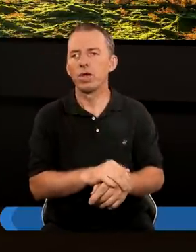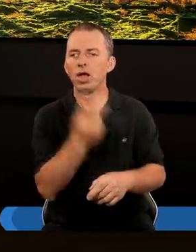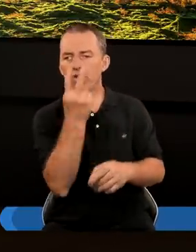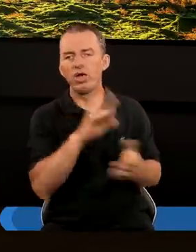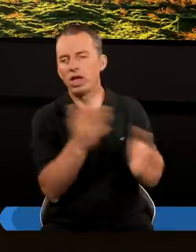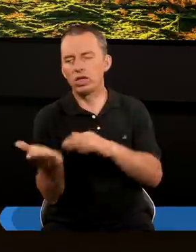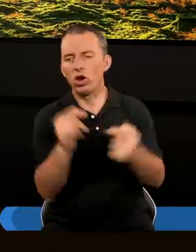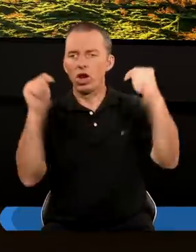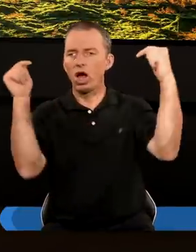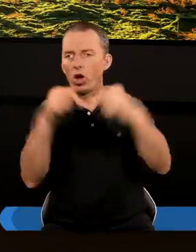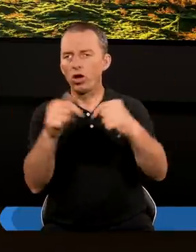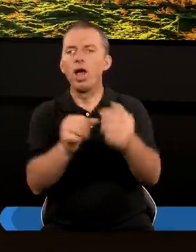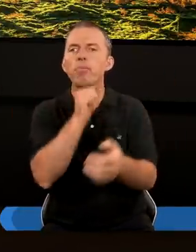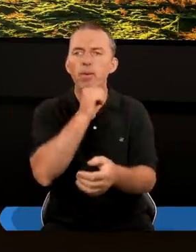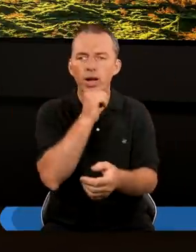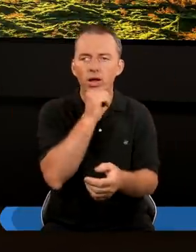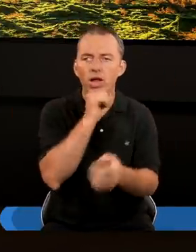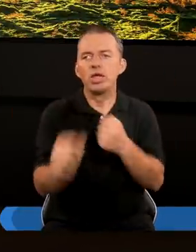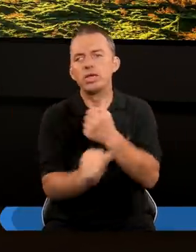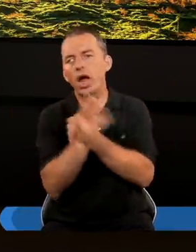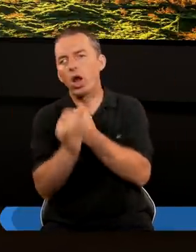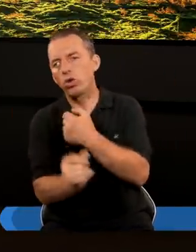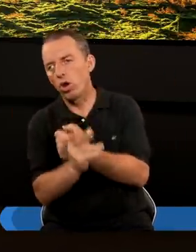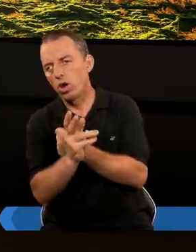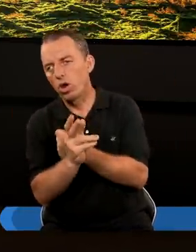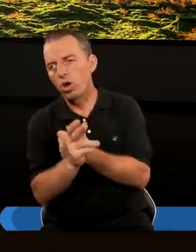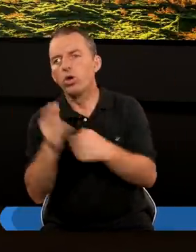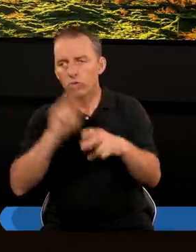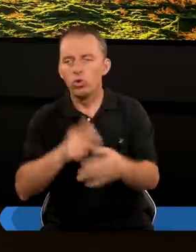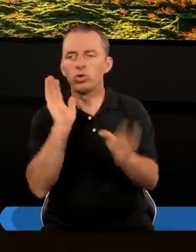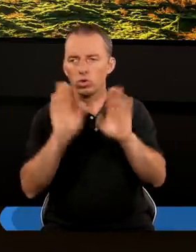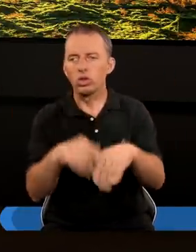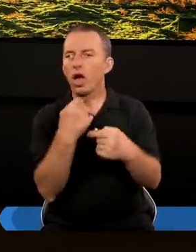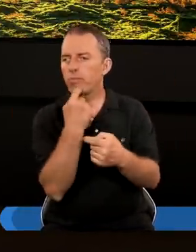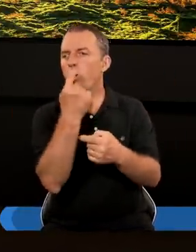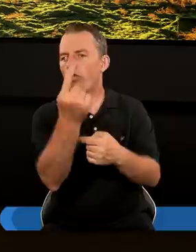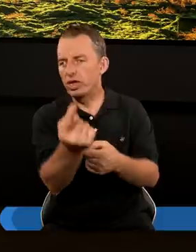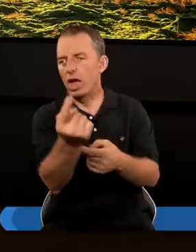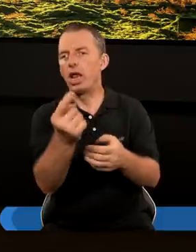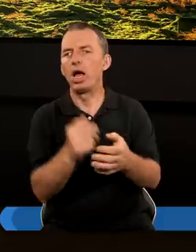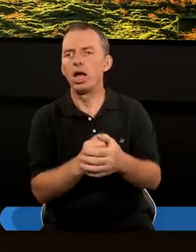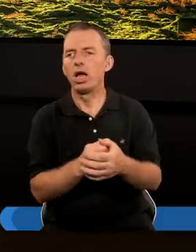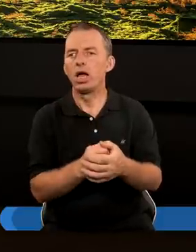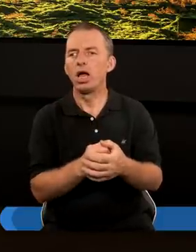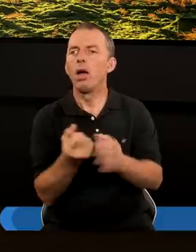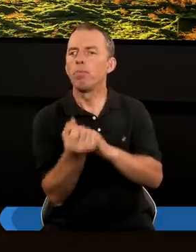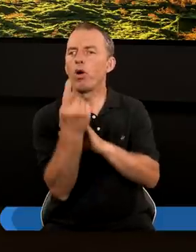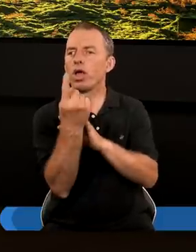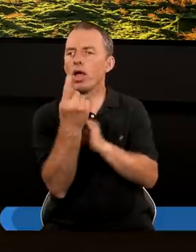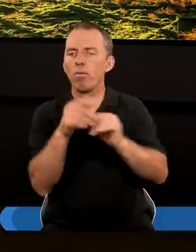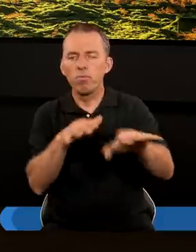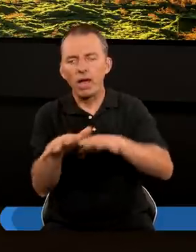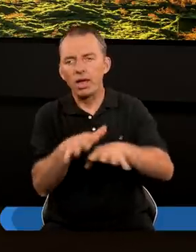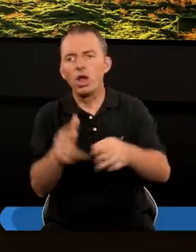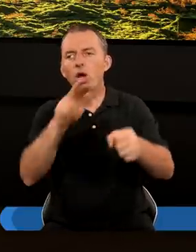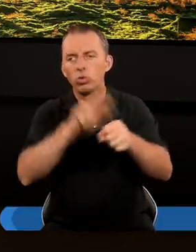Dwie strony konfliktu Babilon I Jerozolima To co już Dziś zostało powiedziane I Pojawia się